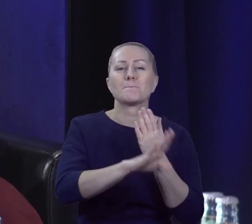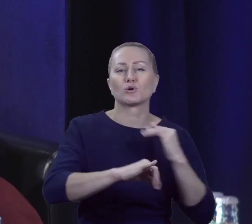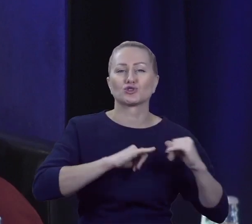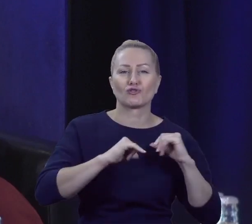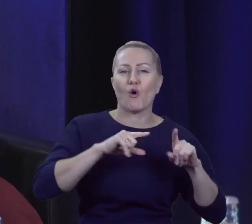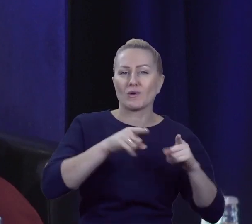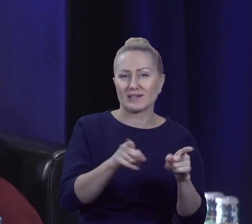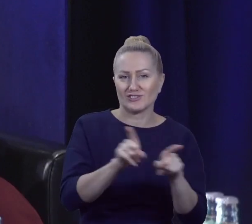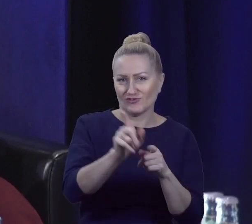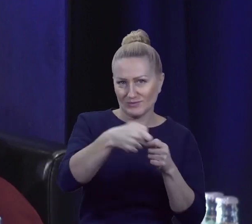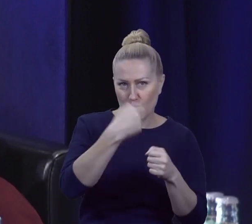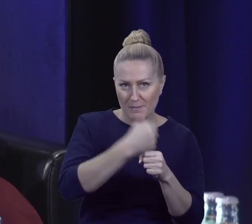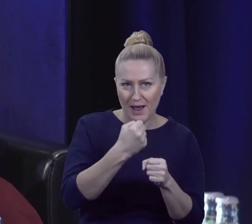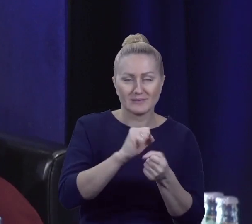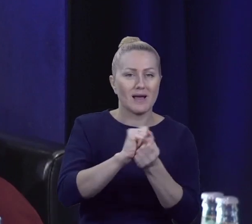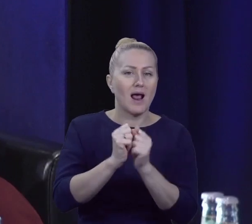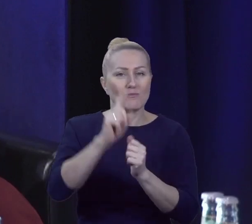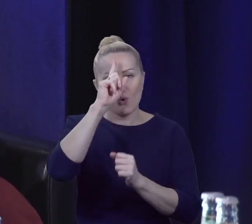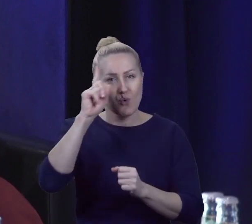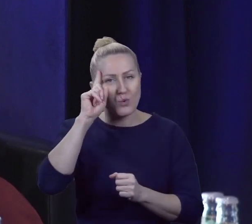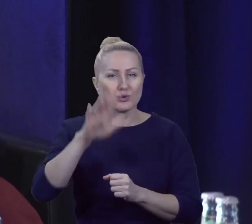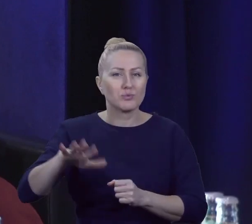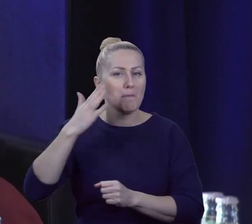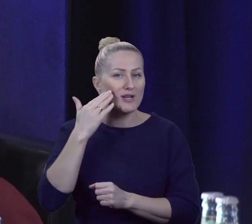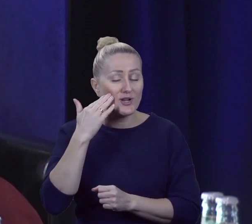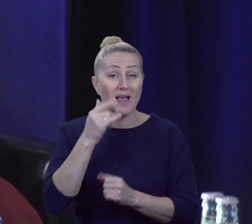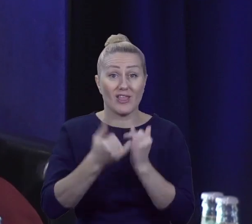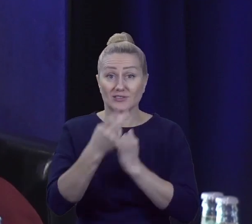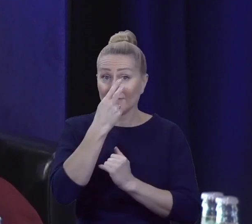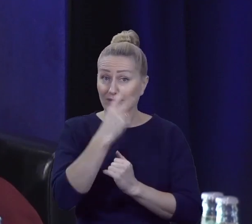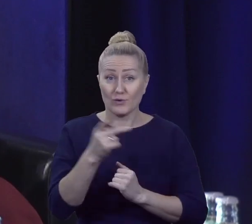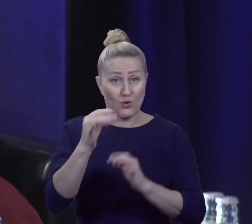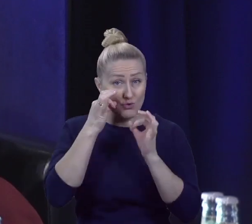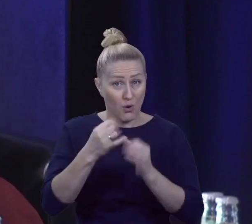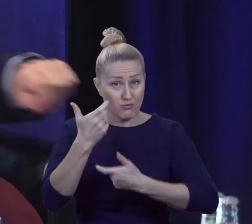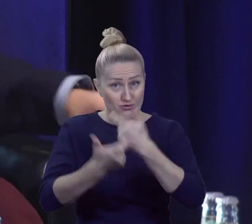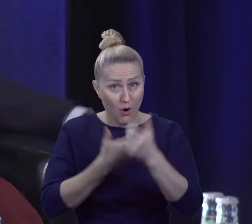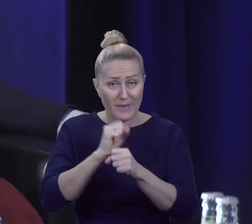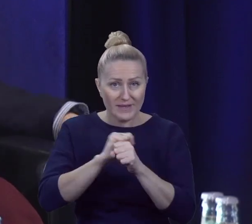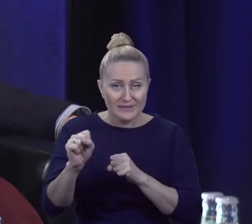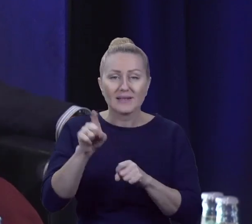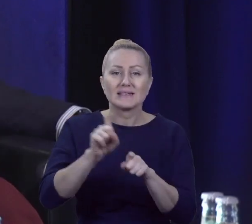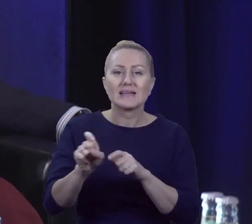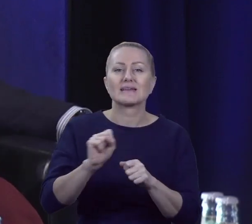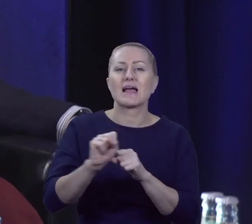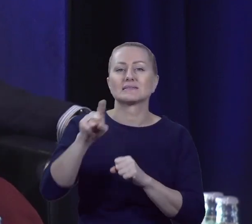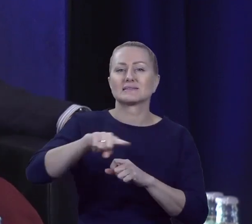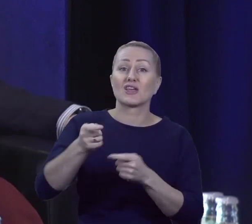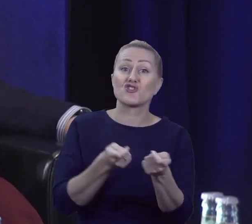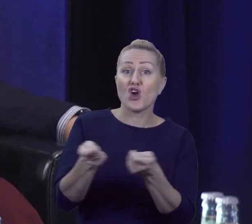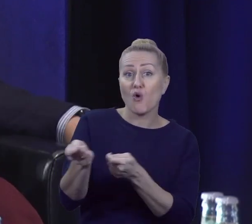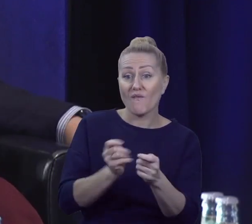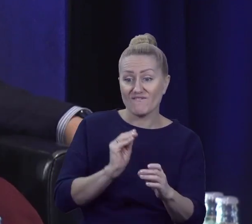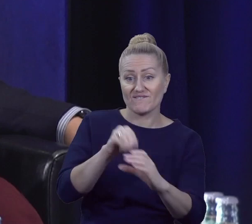nawet z mieszkańcami. Jeżeli to jest dobrze zrobione, jeżeli mamy tak zwanych kierowników danych procesów,